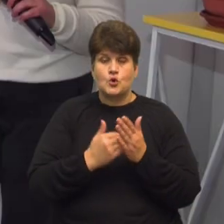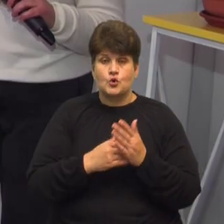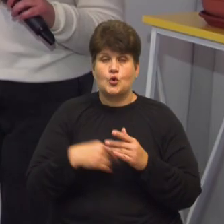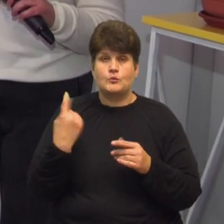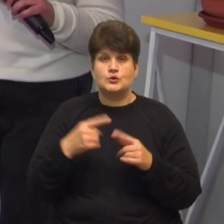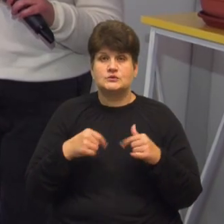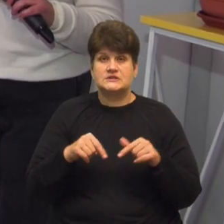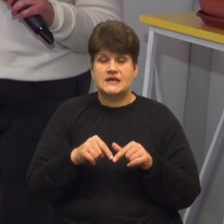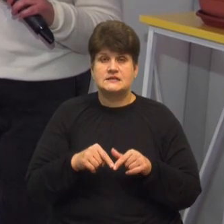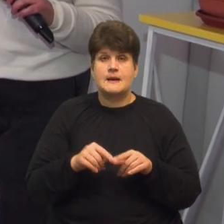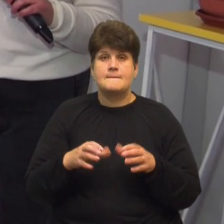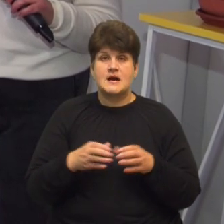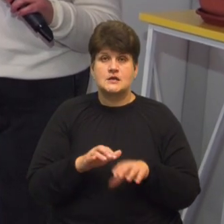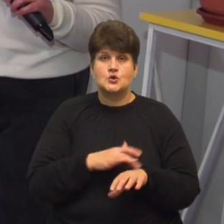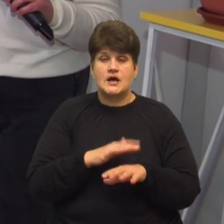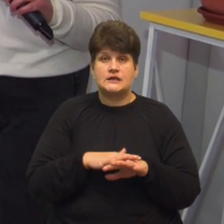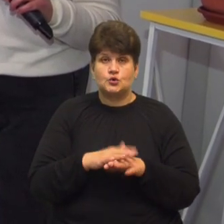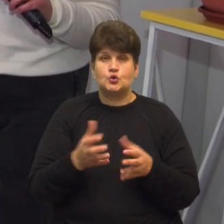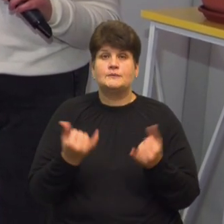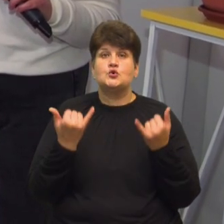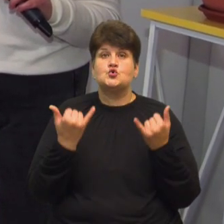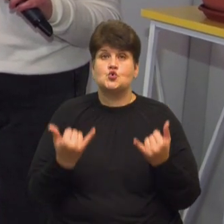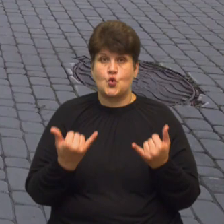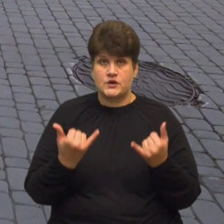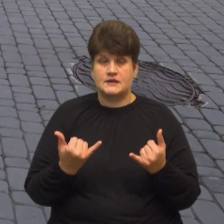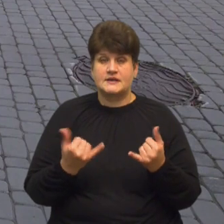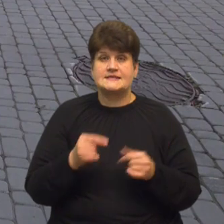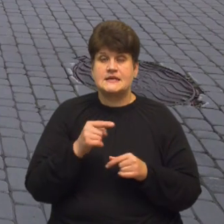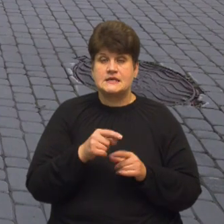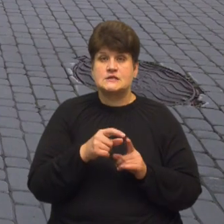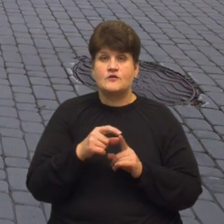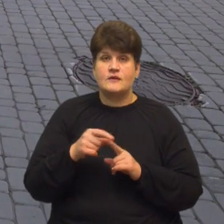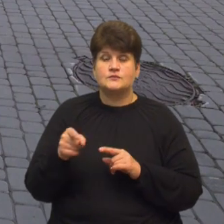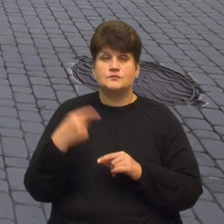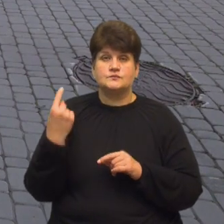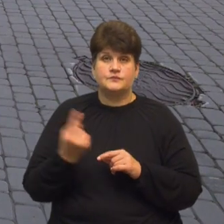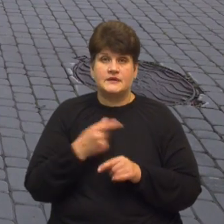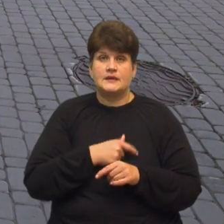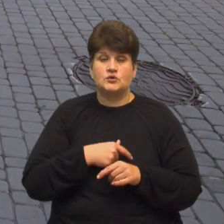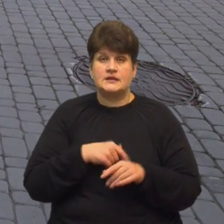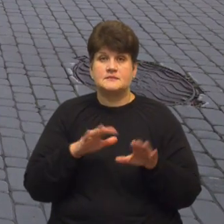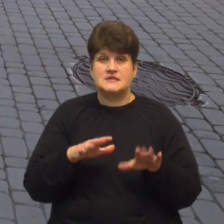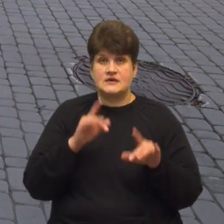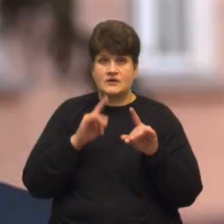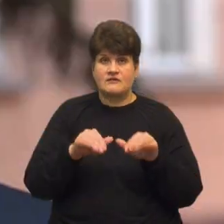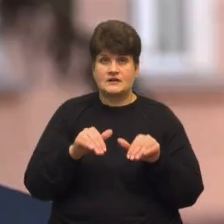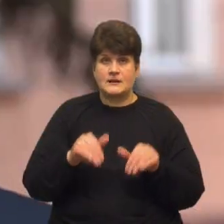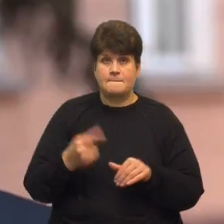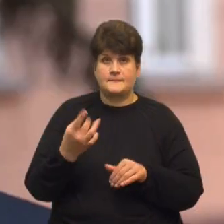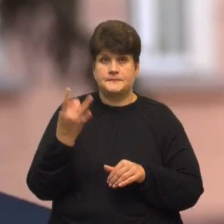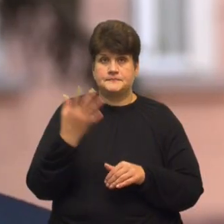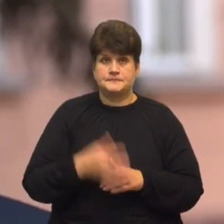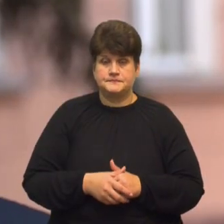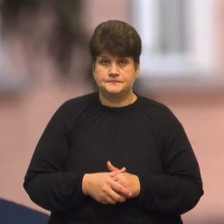партії «Слуга народу» отримали сьогодні. За її словами, на Тернопільщині депутата місцевої ради відкликають уперше.